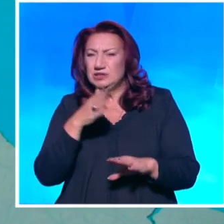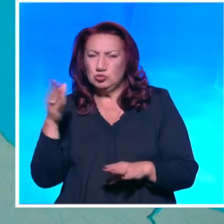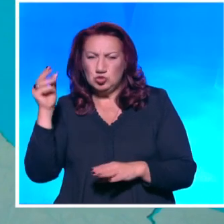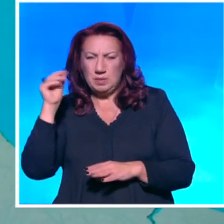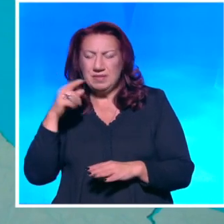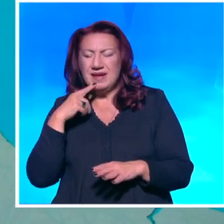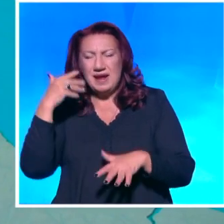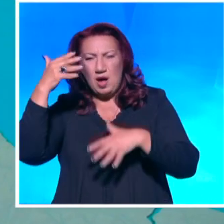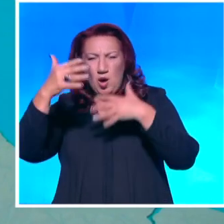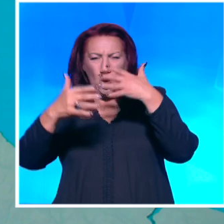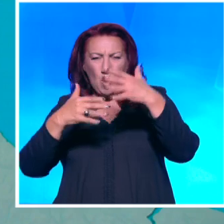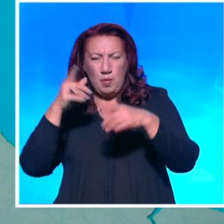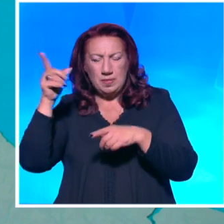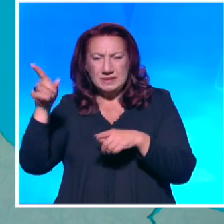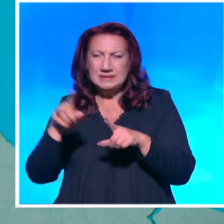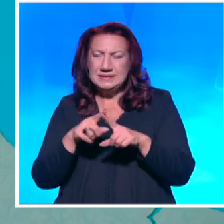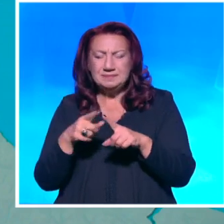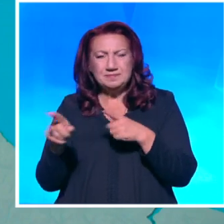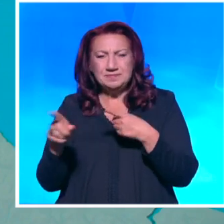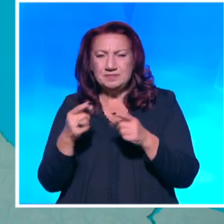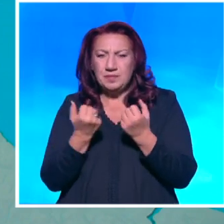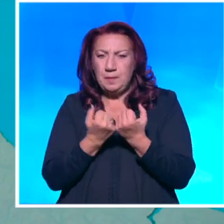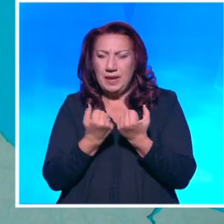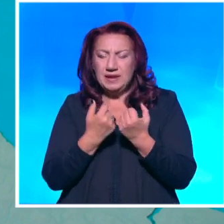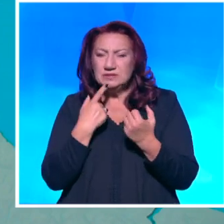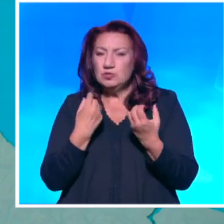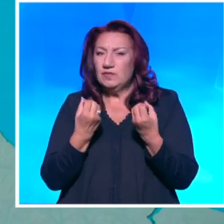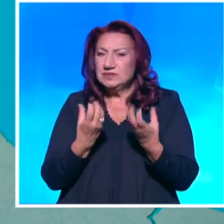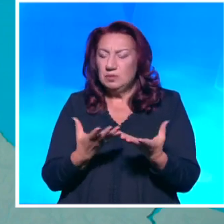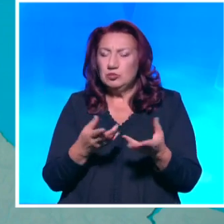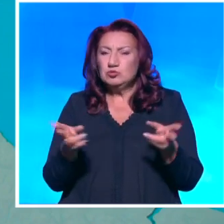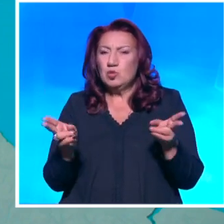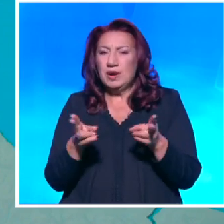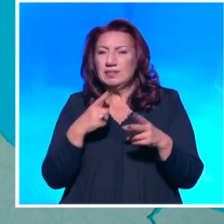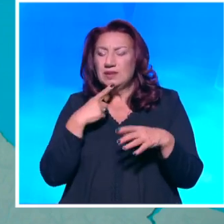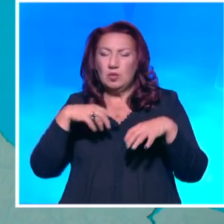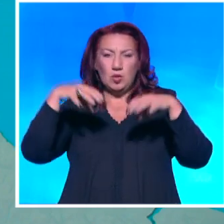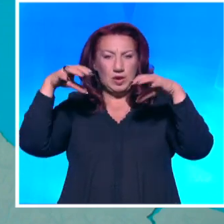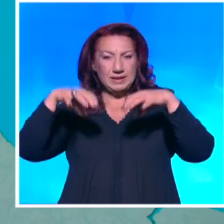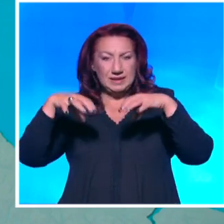Добрич и Варна